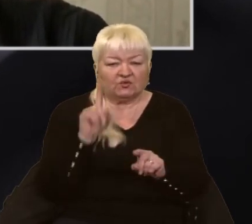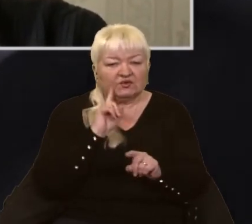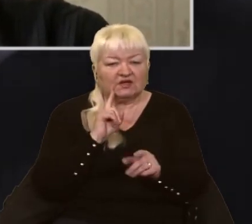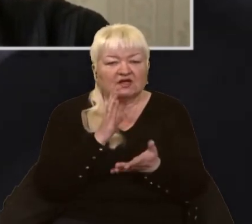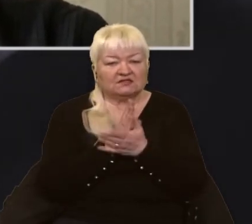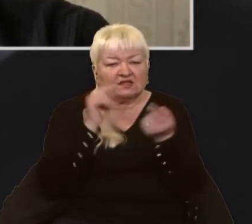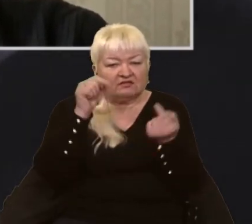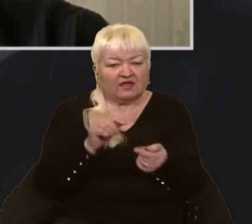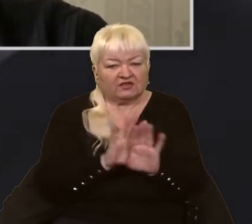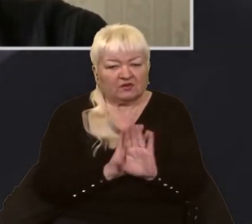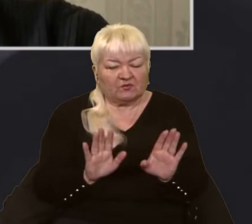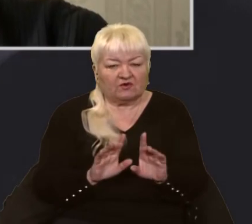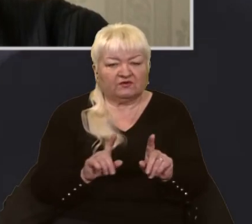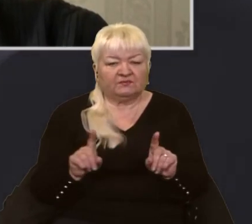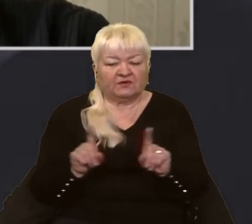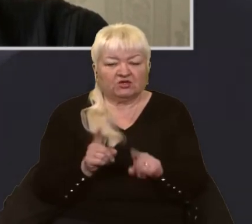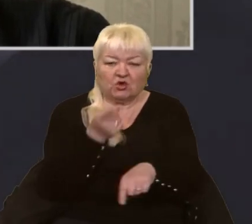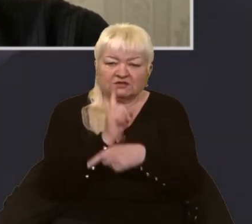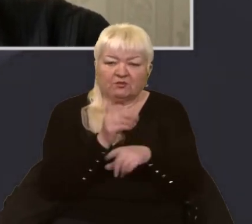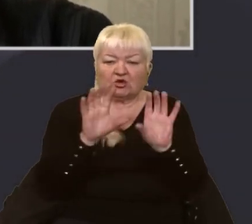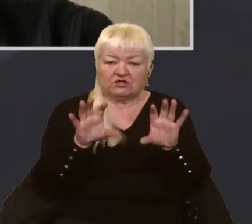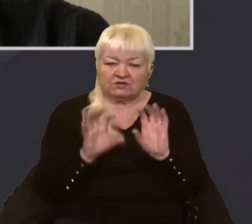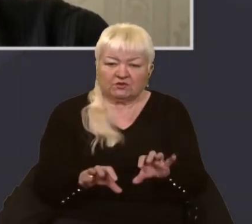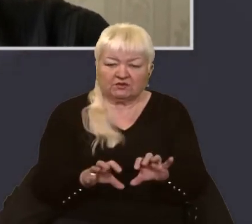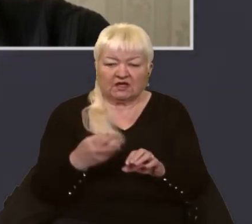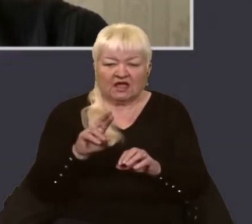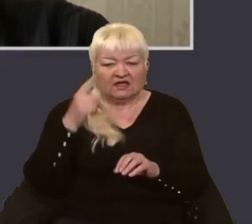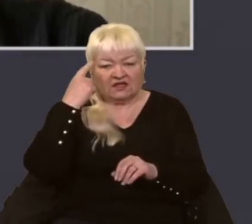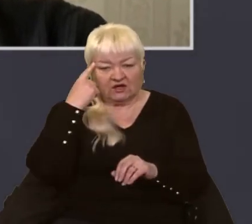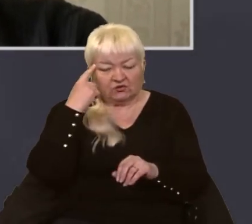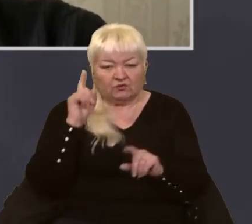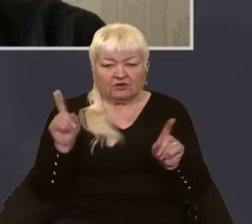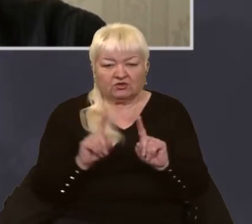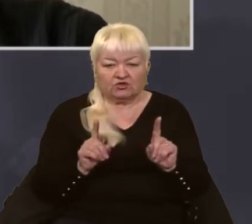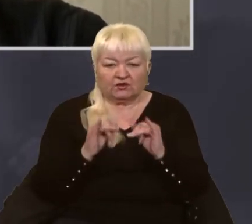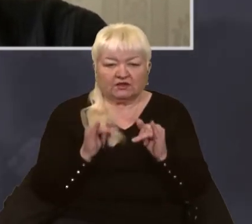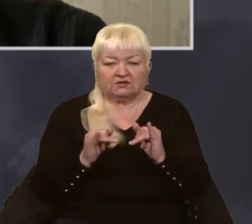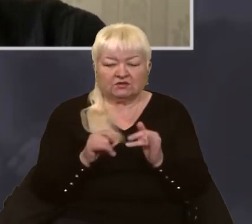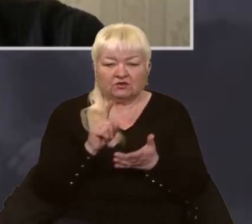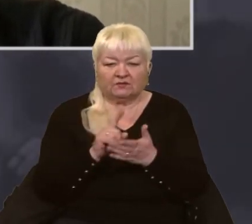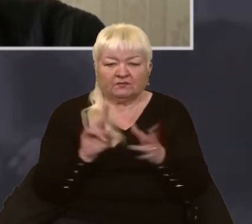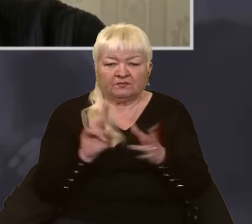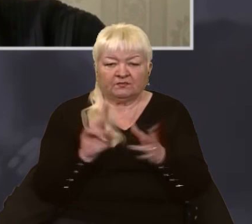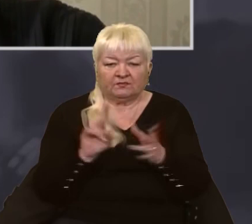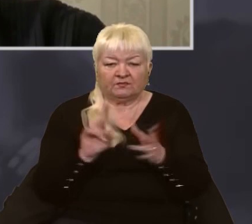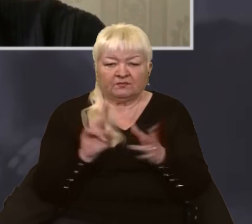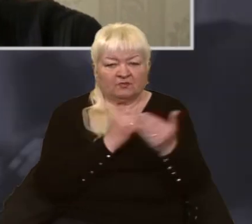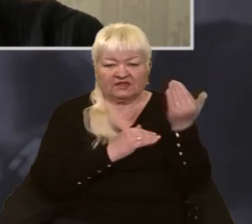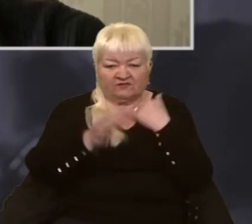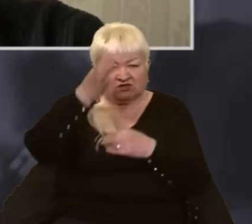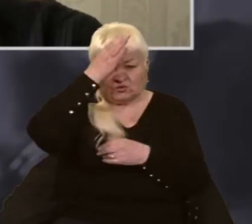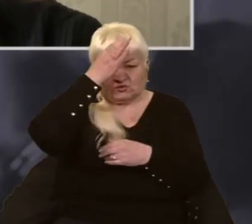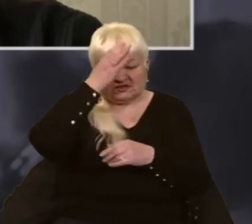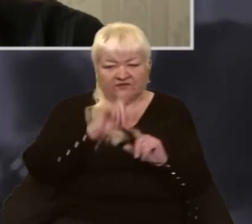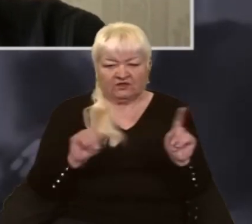нетиповим і те, що заборонено законодавством. Я думаю, що для цього навіть не потрібно мати вищої освіти,